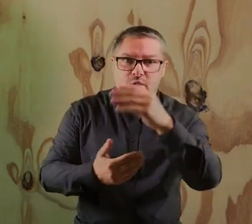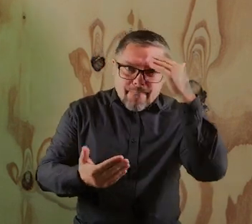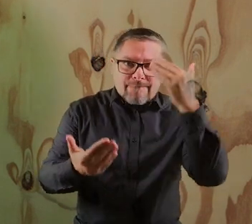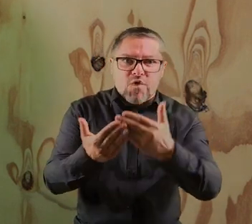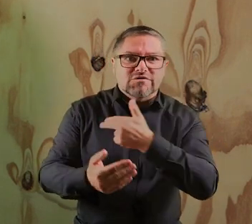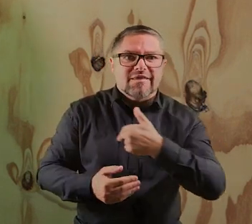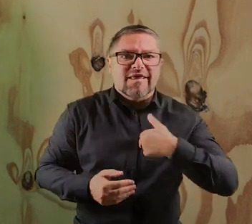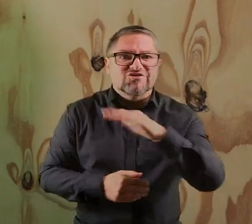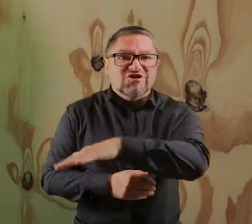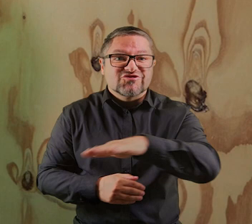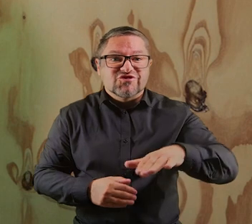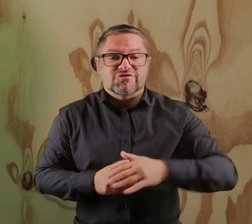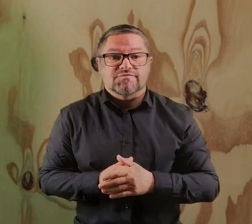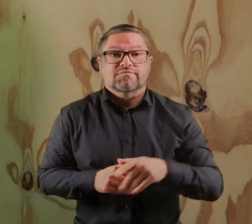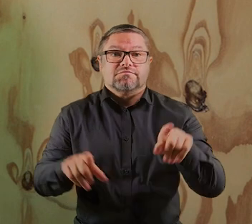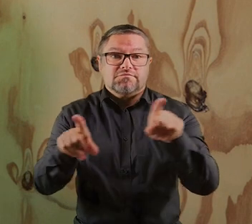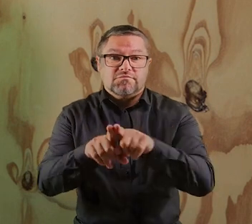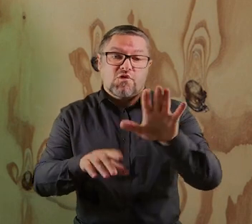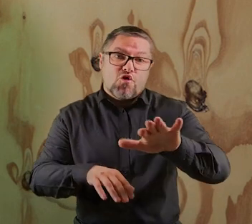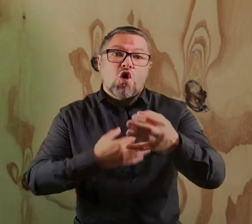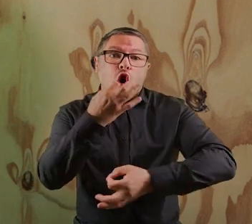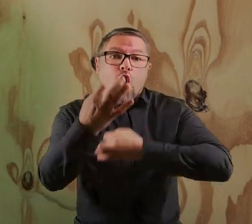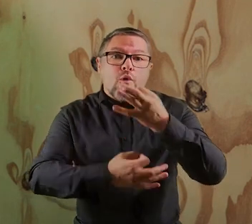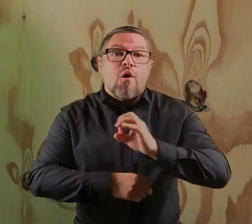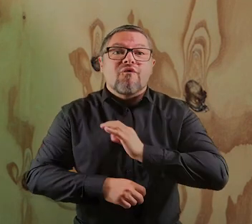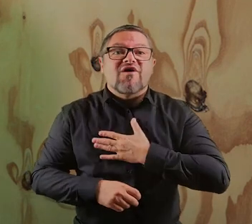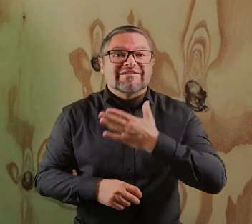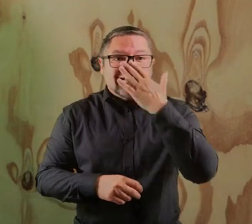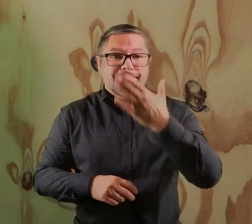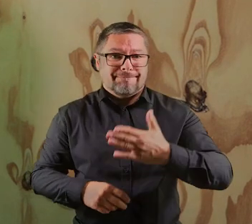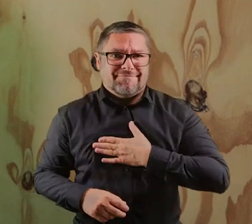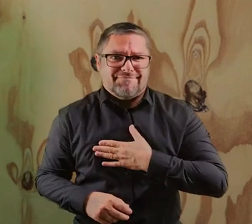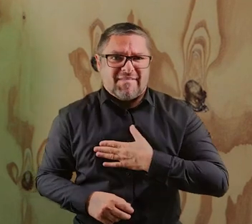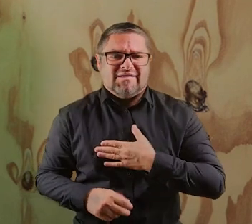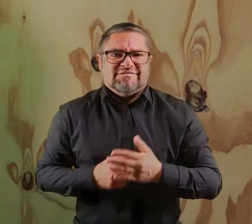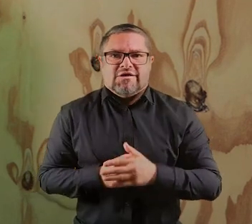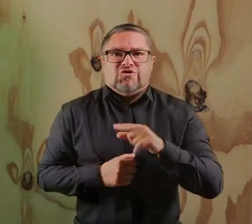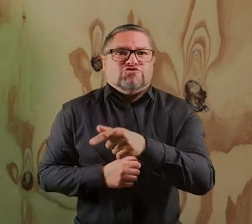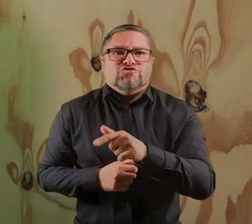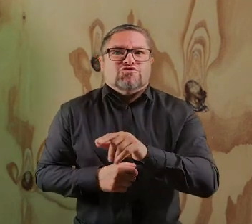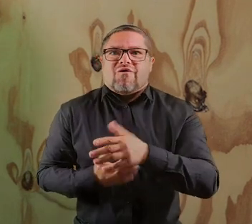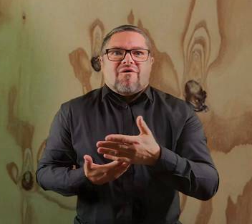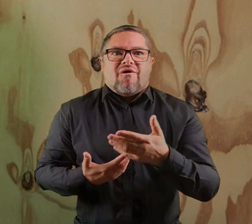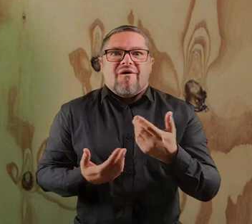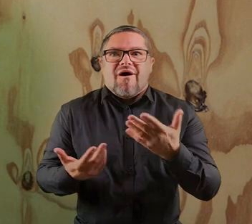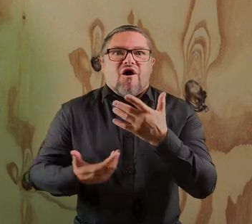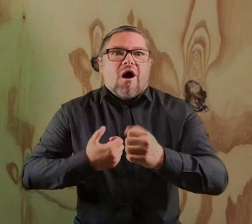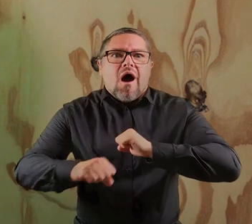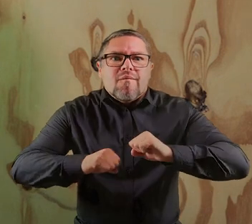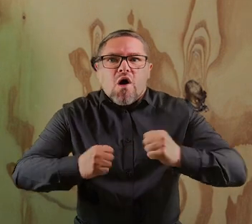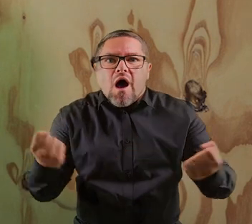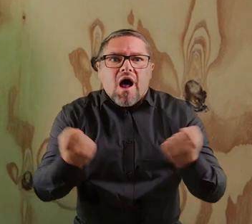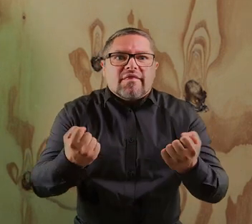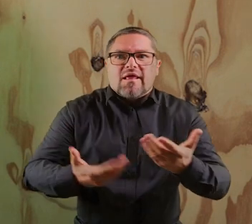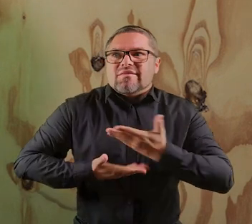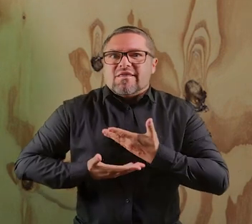naszych podopiecznych. Z drugiej strony, żebyście też mogli opowiedzieć o swoich pasjach, o tym, co Was nakręca,